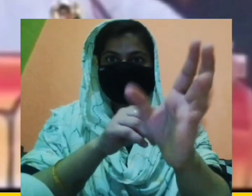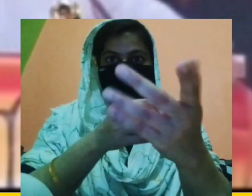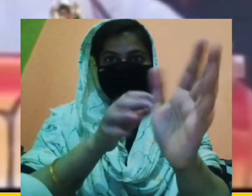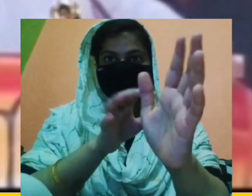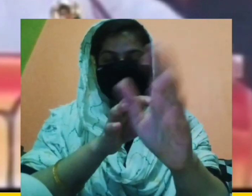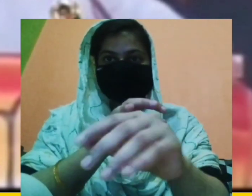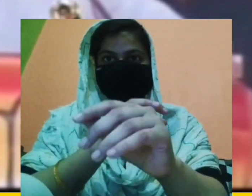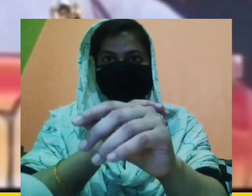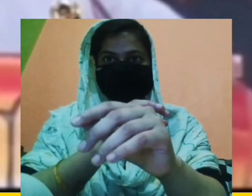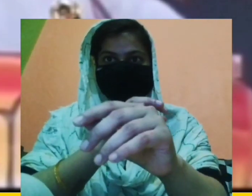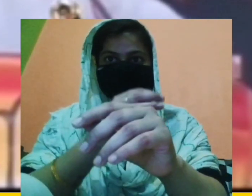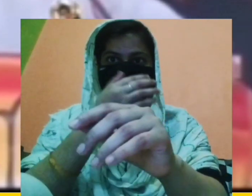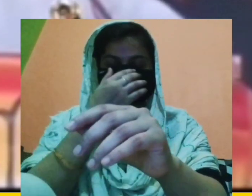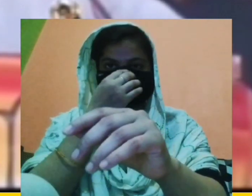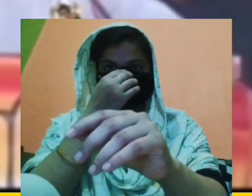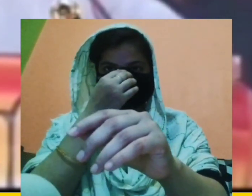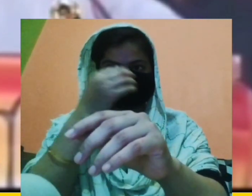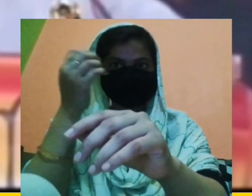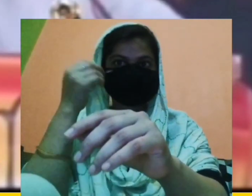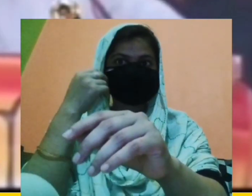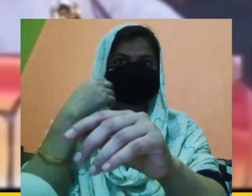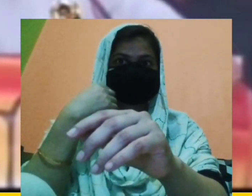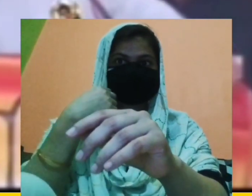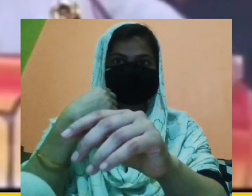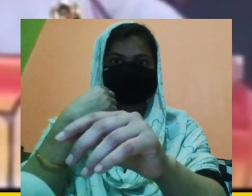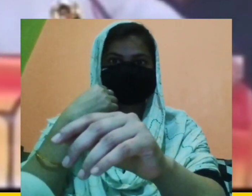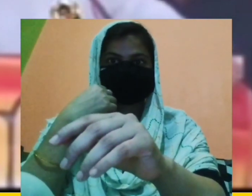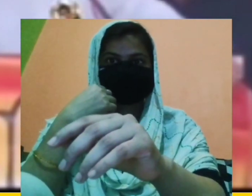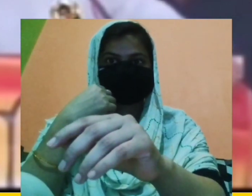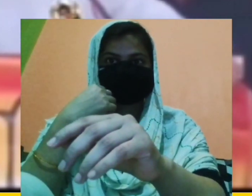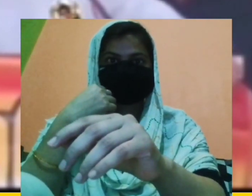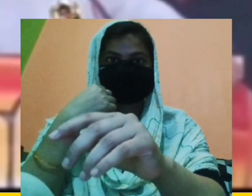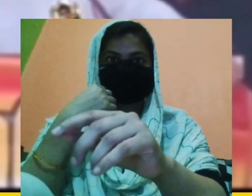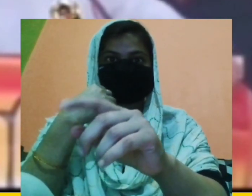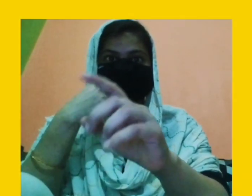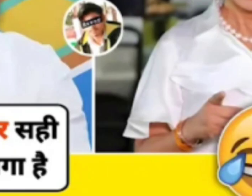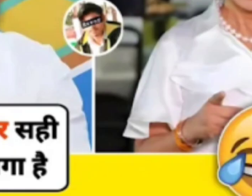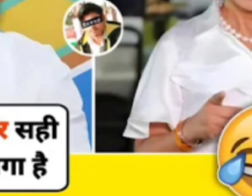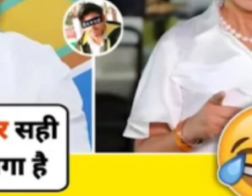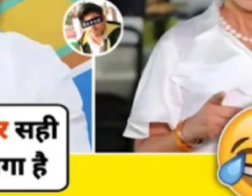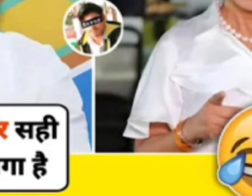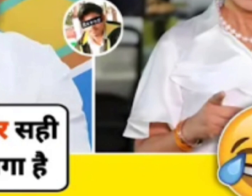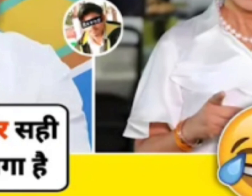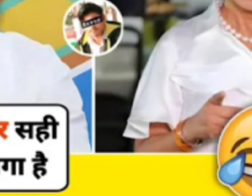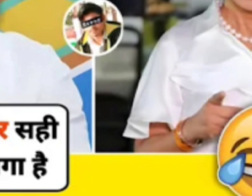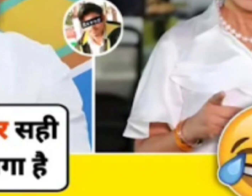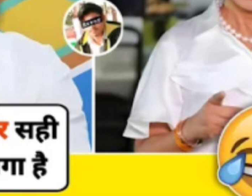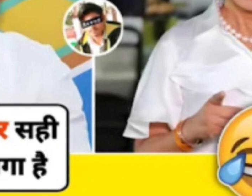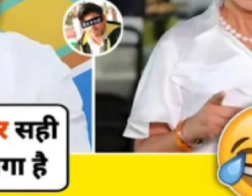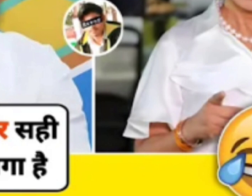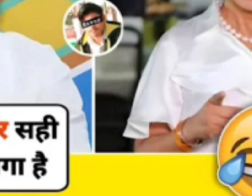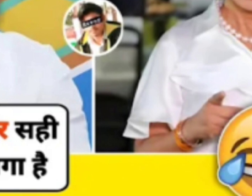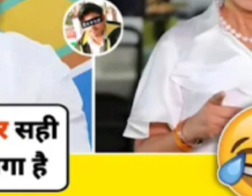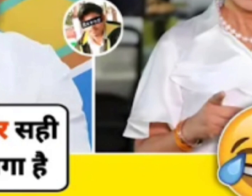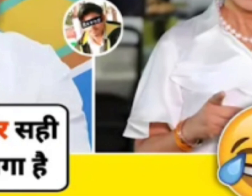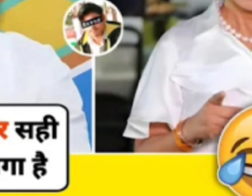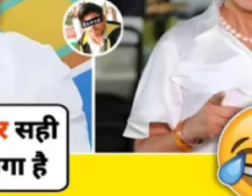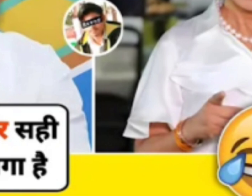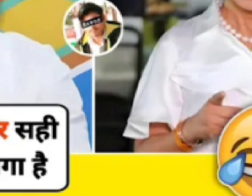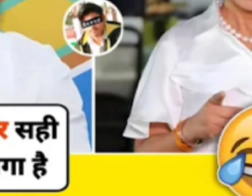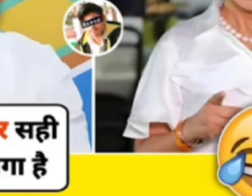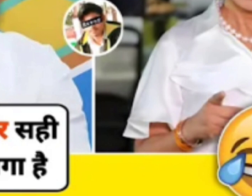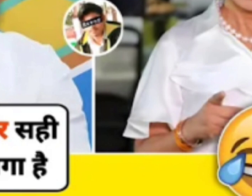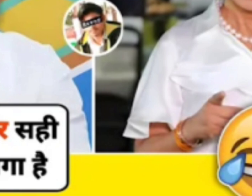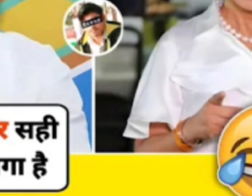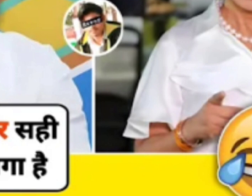भाइ बाइ टाटा गुटबाइ गया तो इस वीडियो में